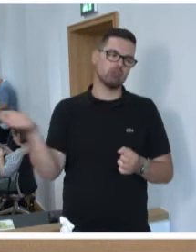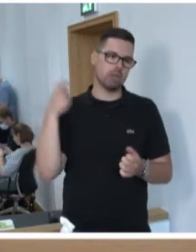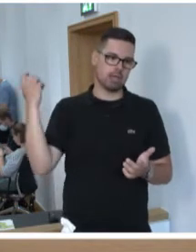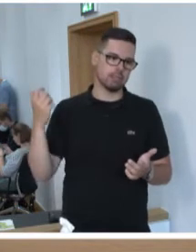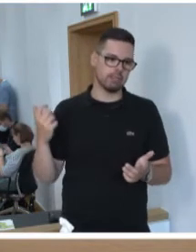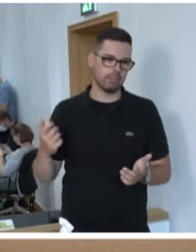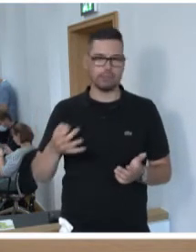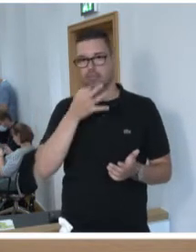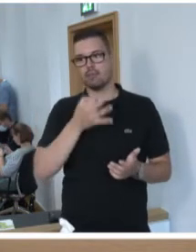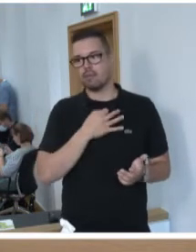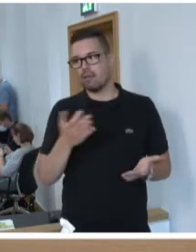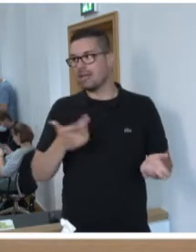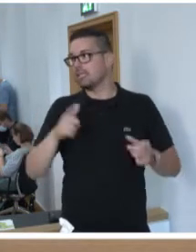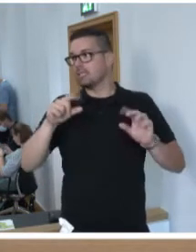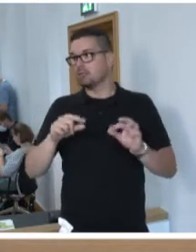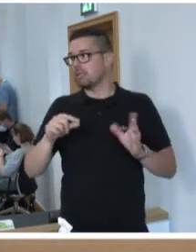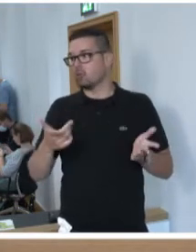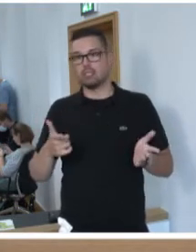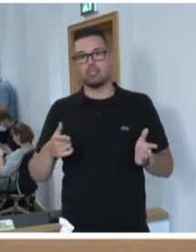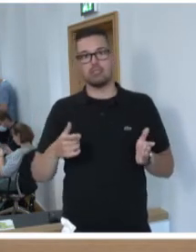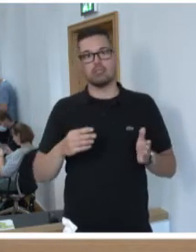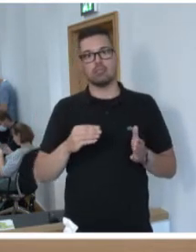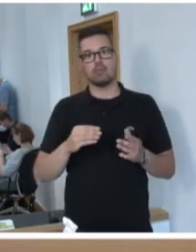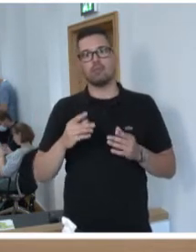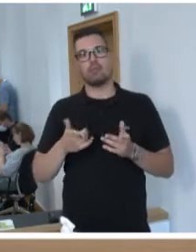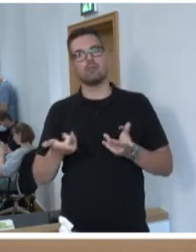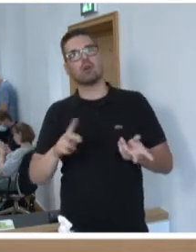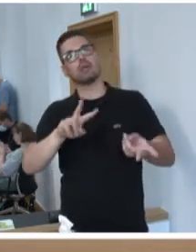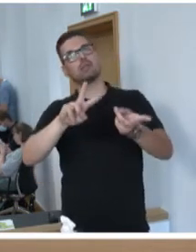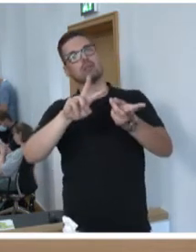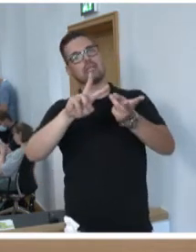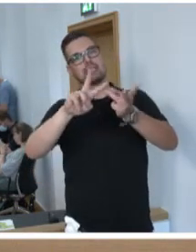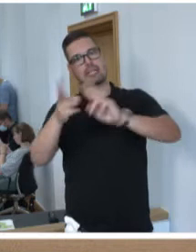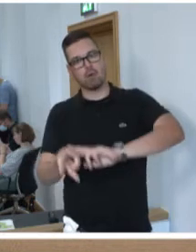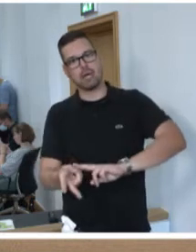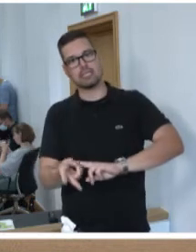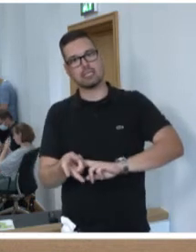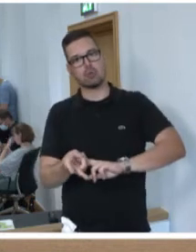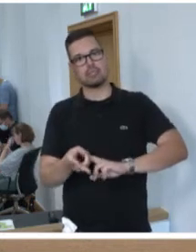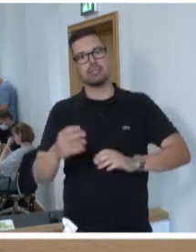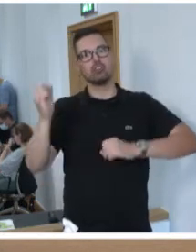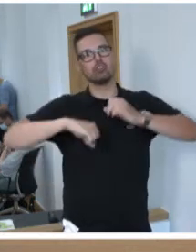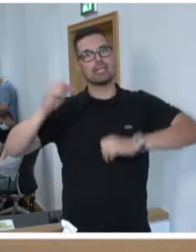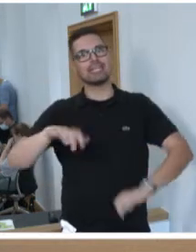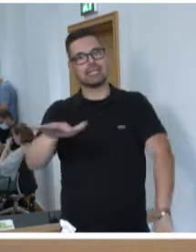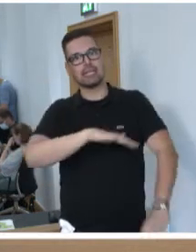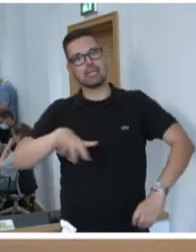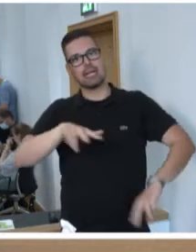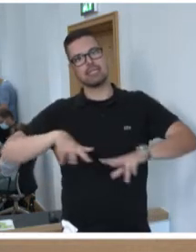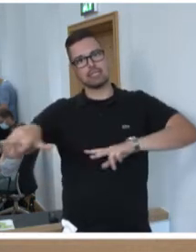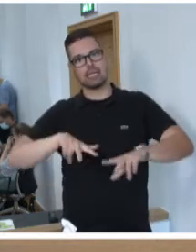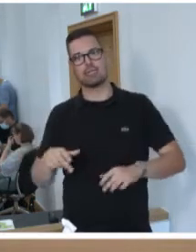stellt sich, was bedeutet das für die Transformationsstrategie der Landesregierung? Um es ganz